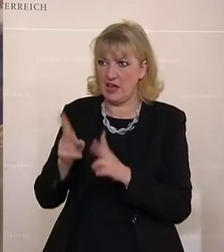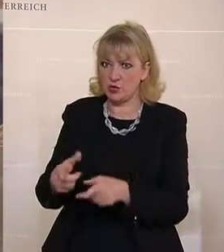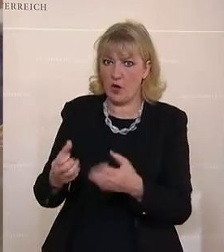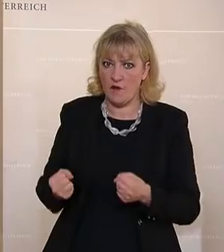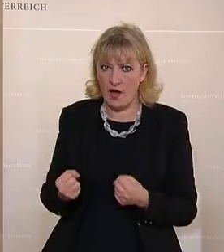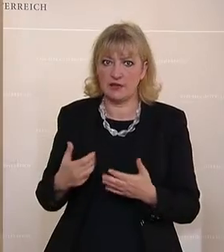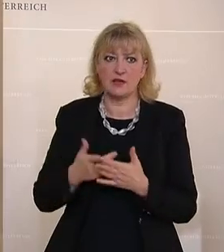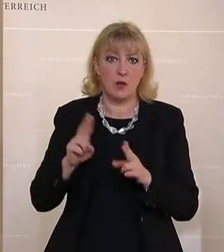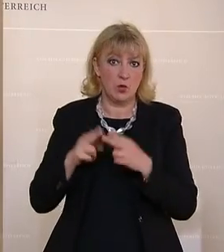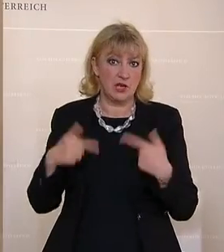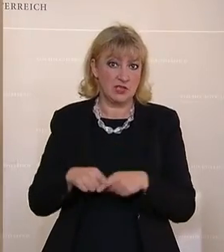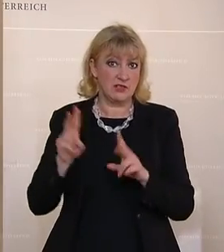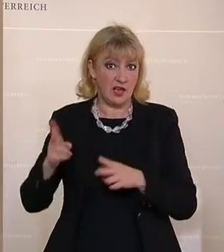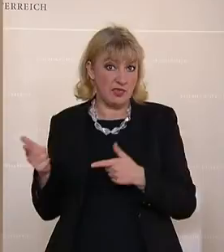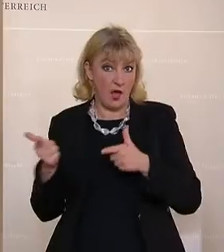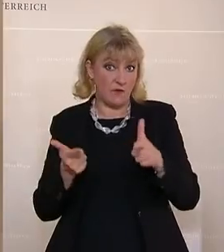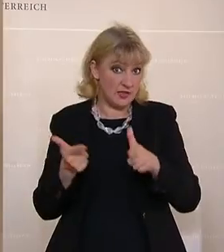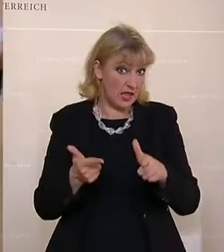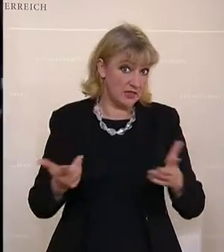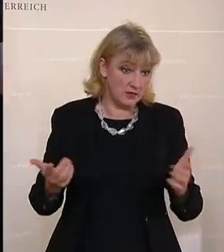Kann ich ein Bundesland aufhetzen?